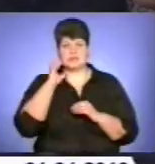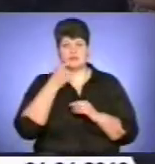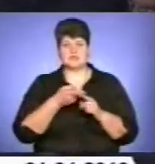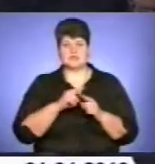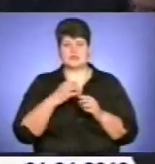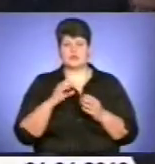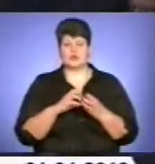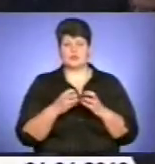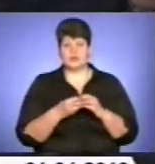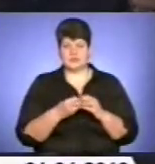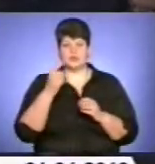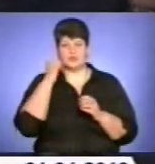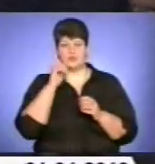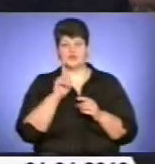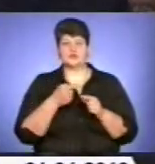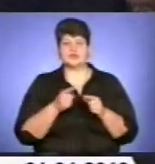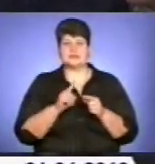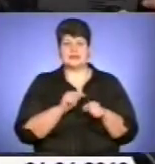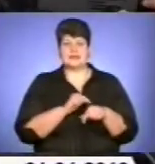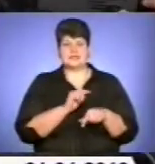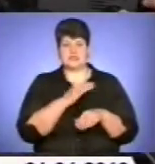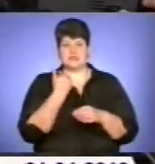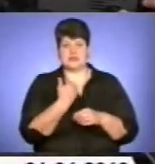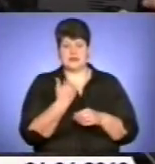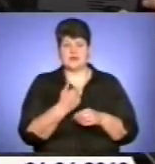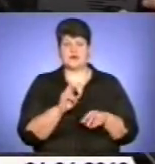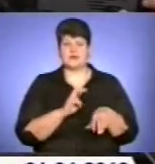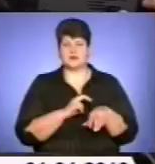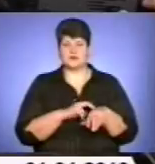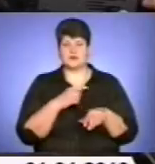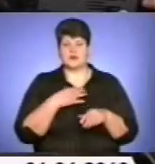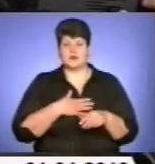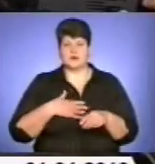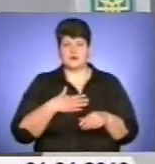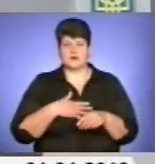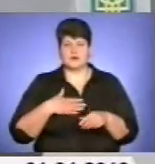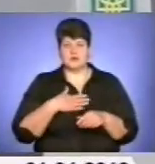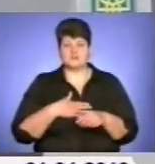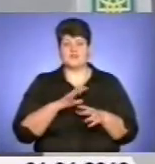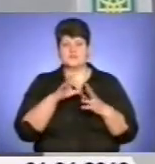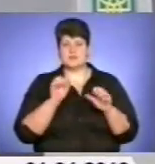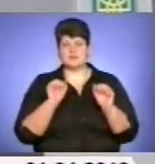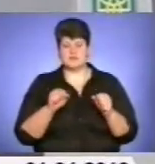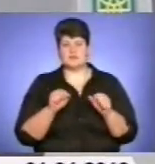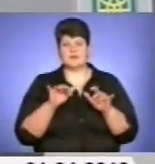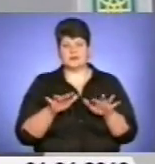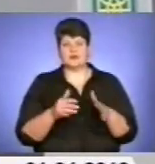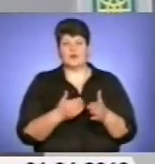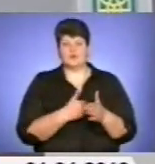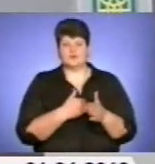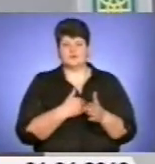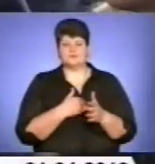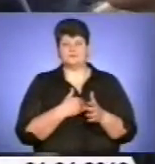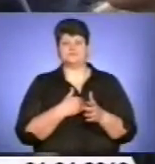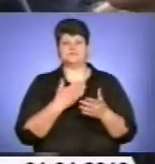Будучи переконаними, що недуга не зачепить їх. А лікарі б'ють на сполох. Всіма можливими методами намагаються достукатися до